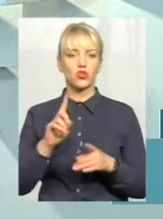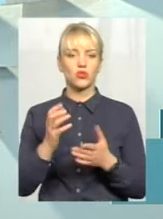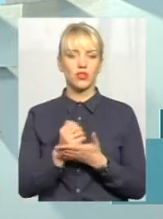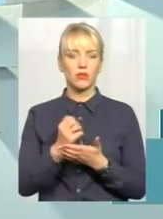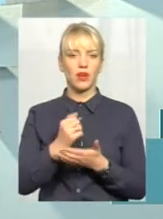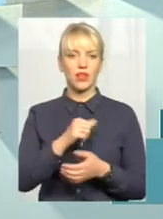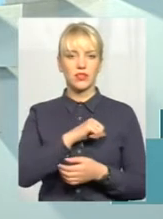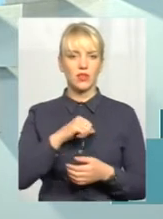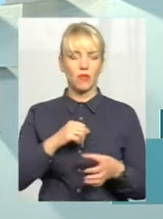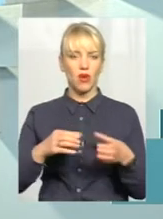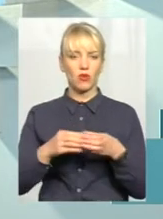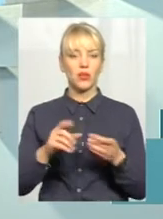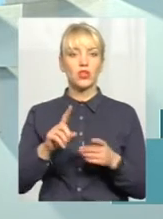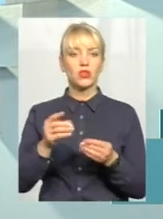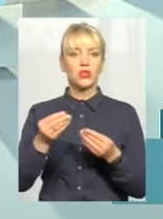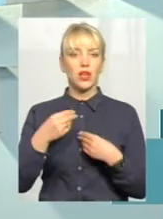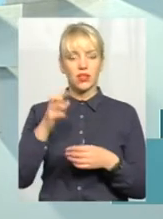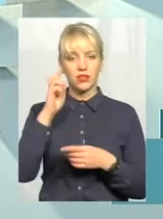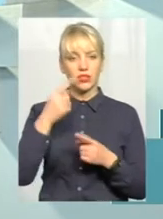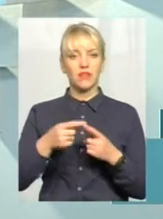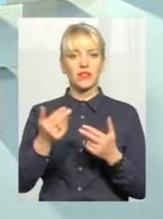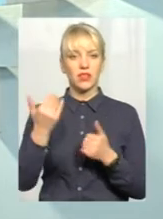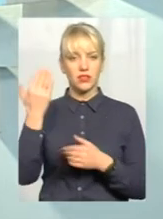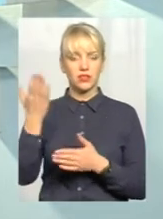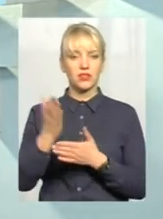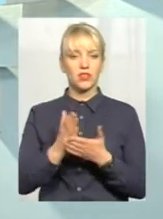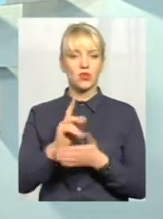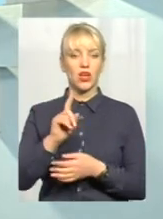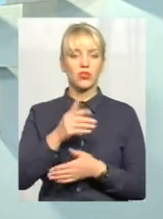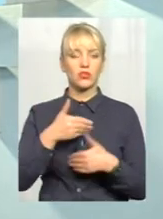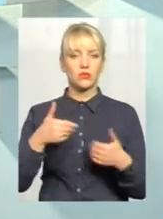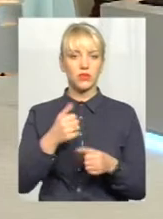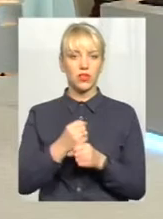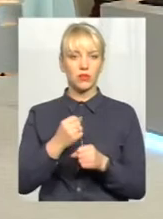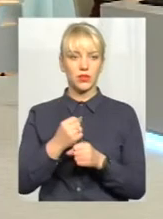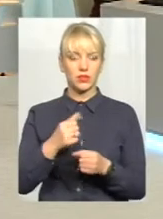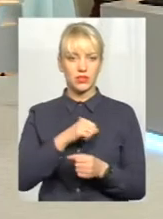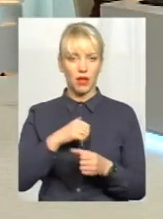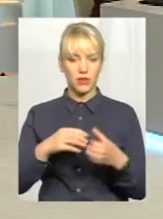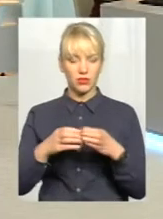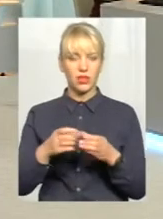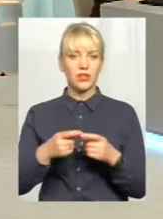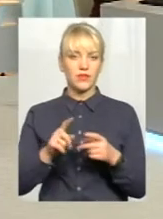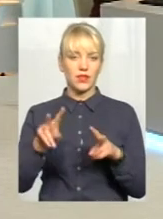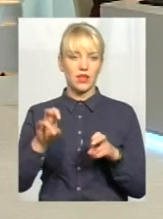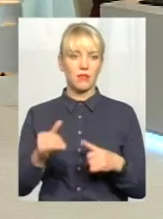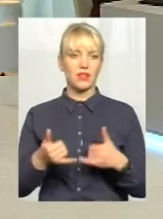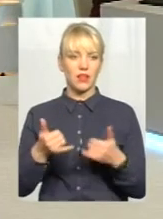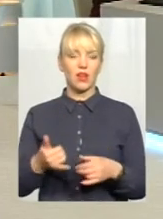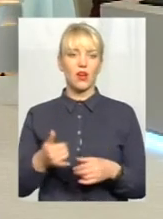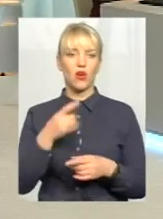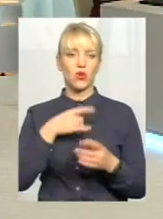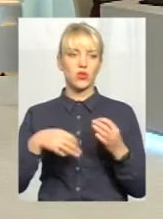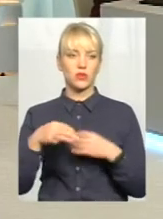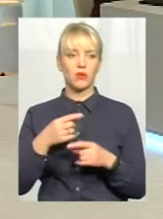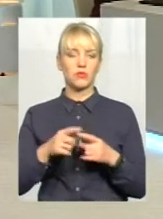дала держава, да, це дала держава, це її заслуга, а от що заробила громада сама, це тема для розмови. Так, ми про